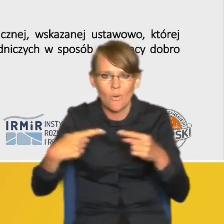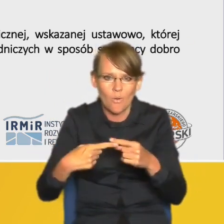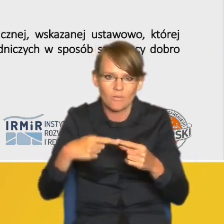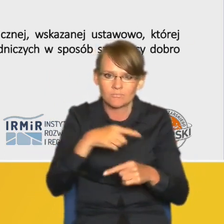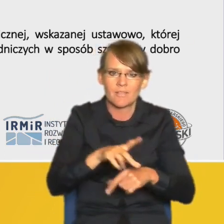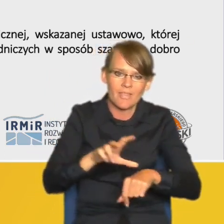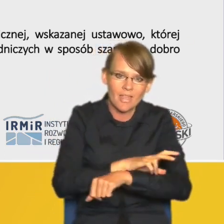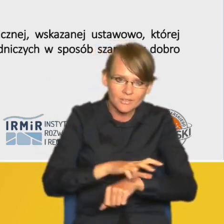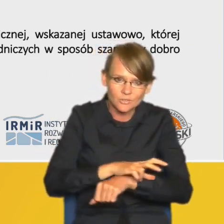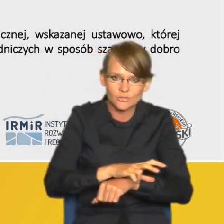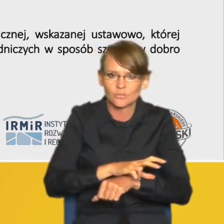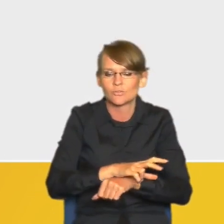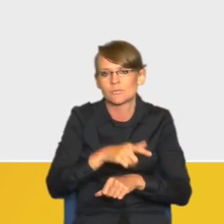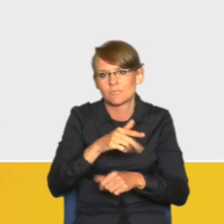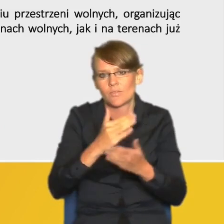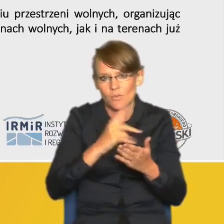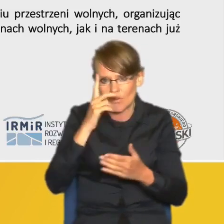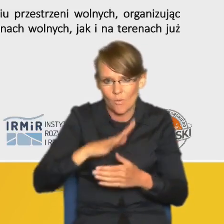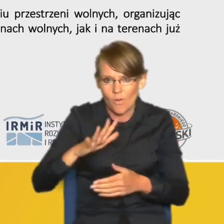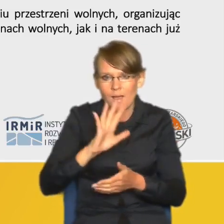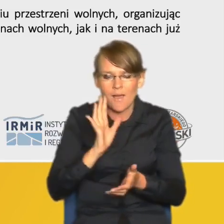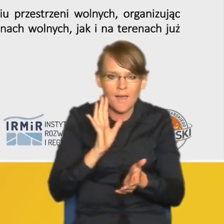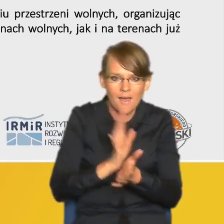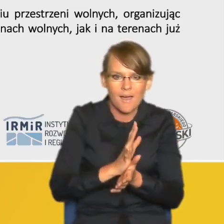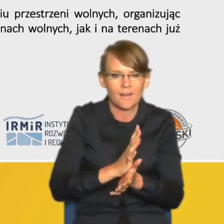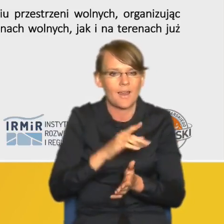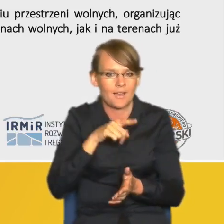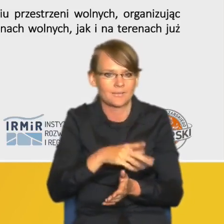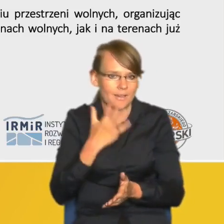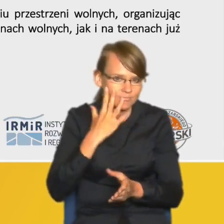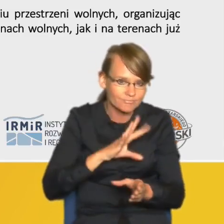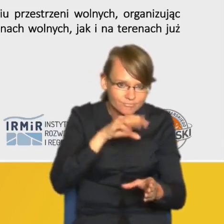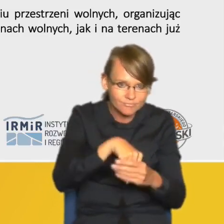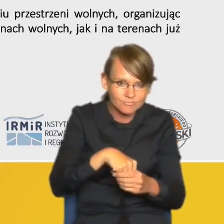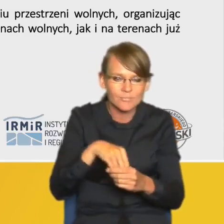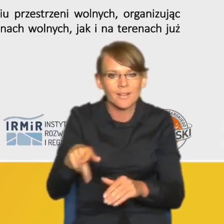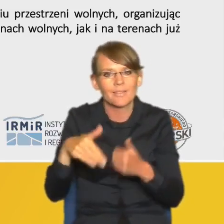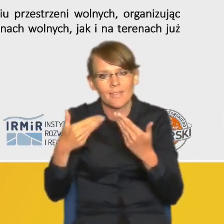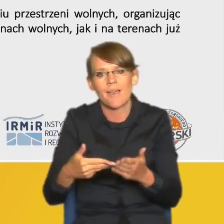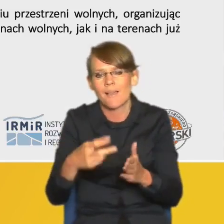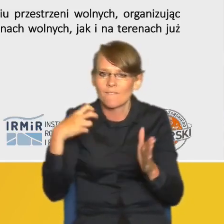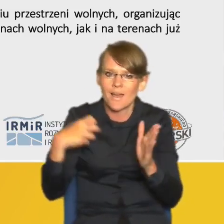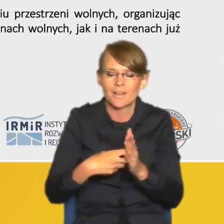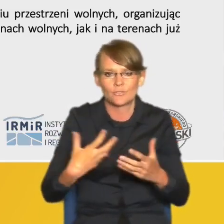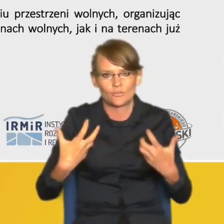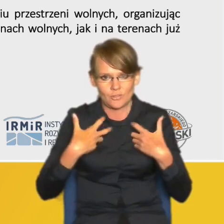społeczną o charakterze osiedleńczym dającą gwarancję pewnego komfortu życia